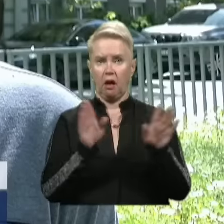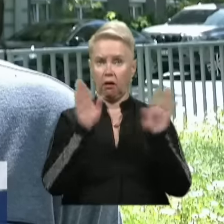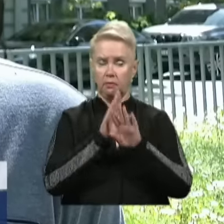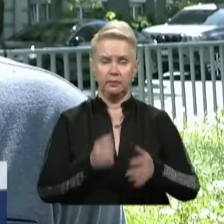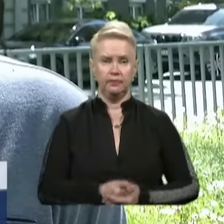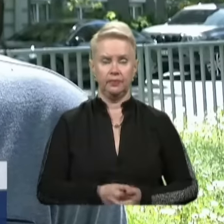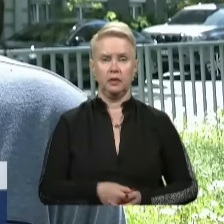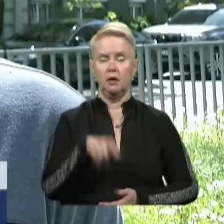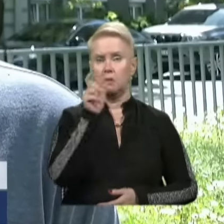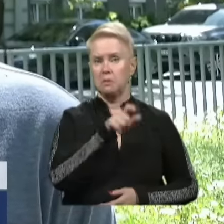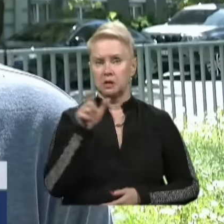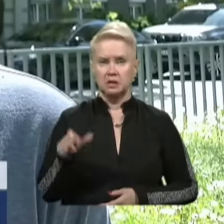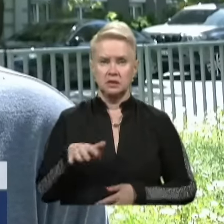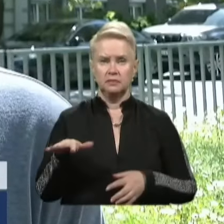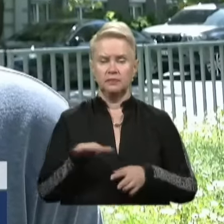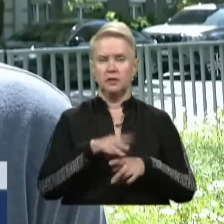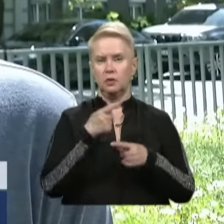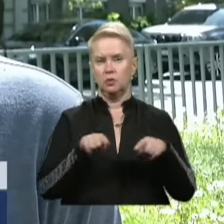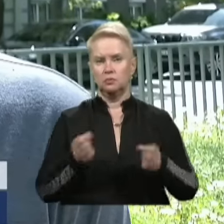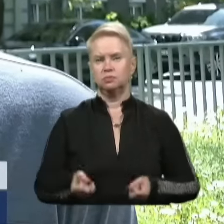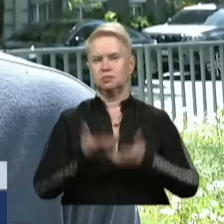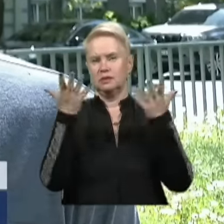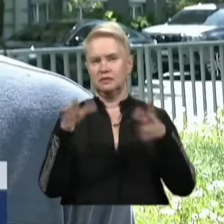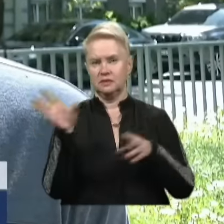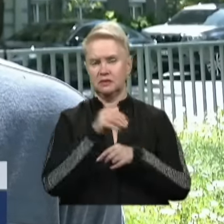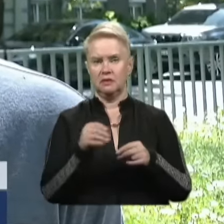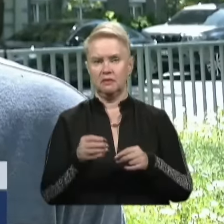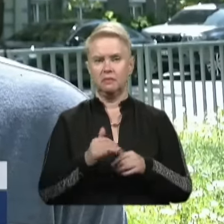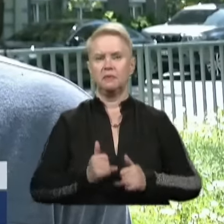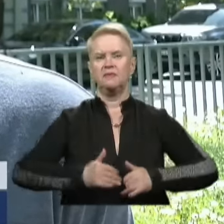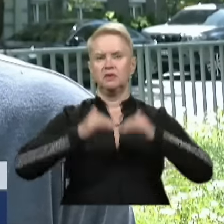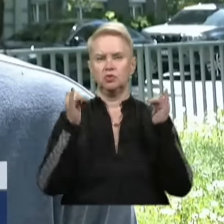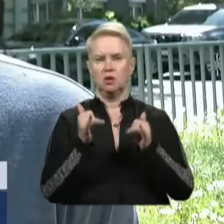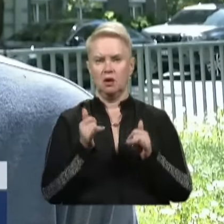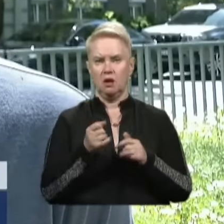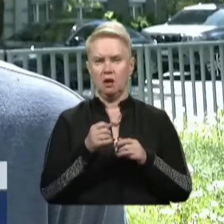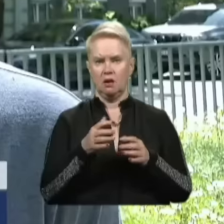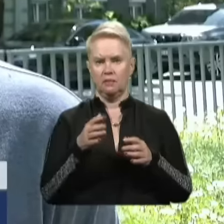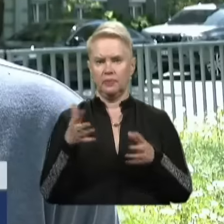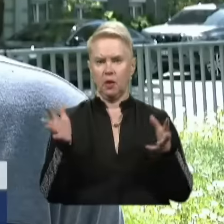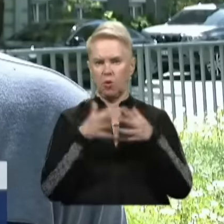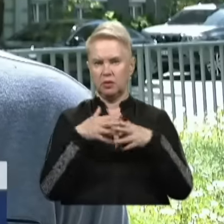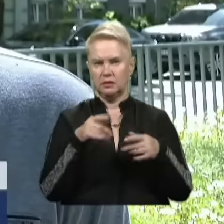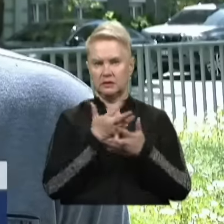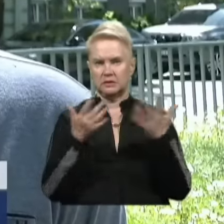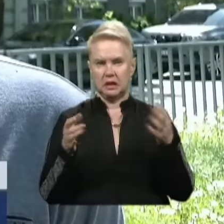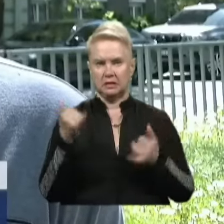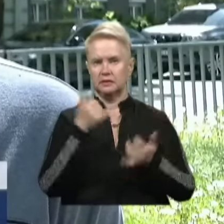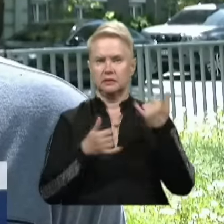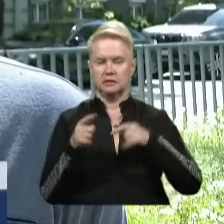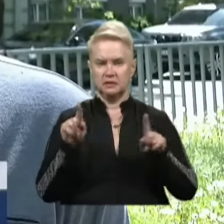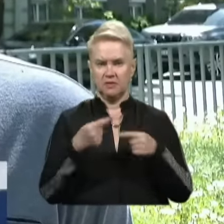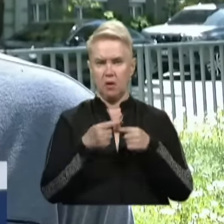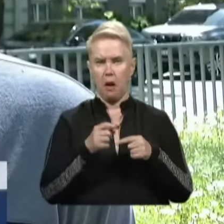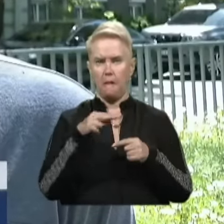клімат. Місцеві викиди забруднюючих глини в атмосферу підвищують місць ядер конденсації, створюють